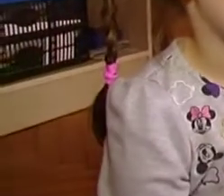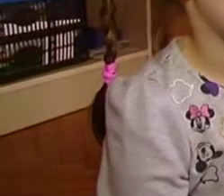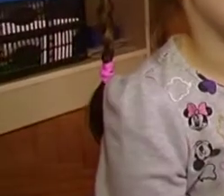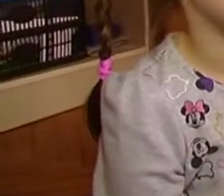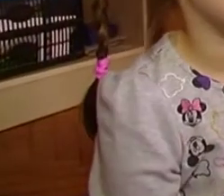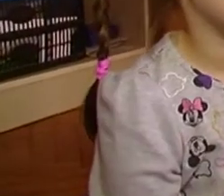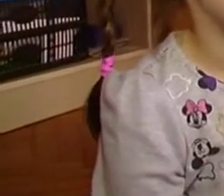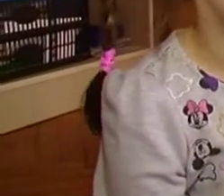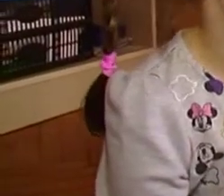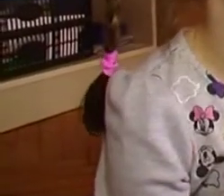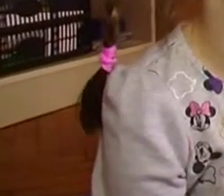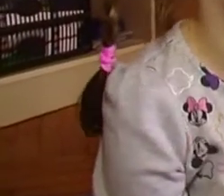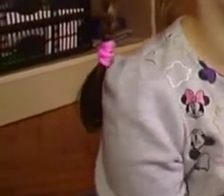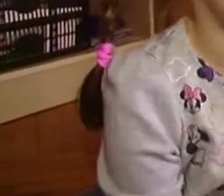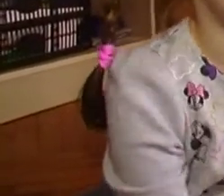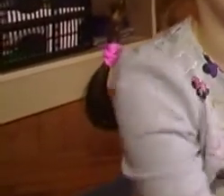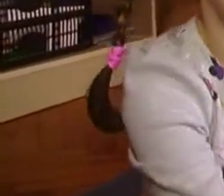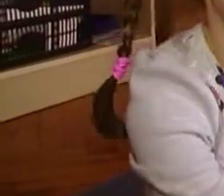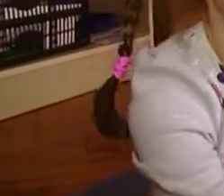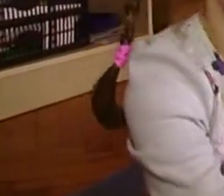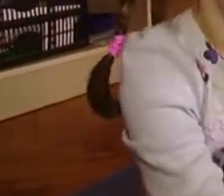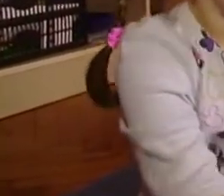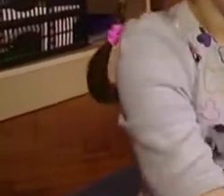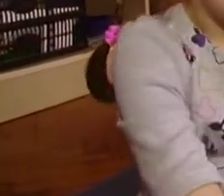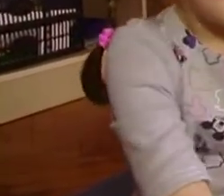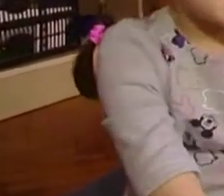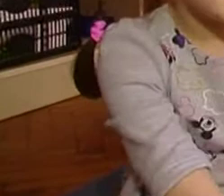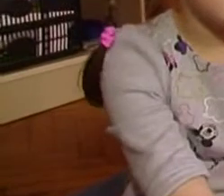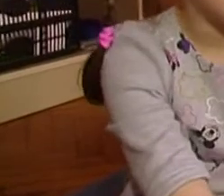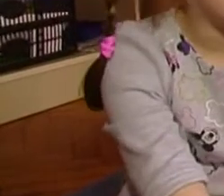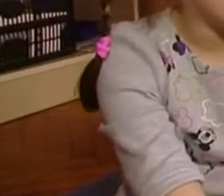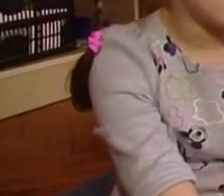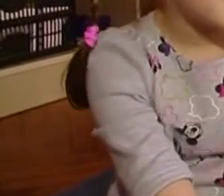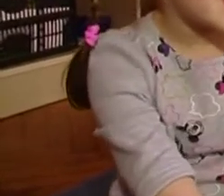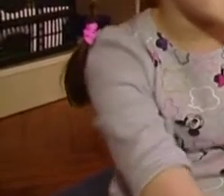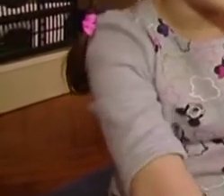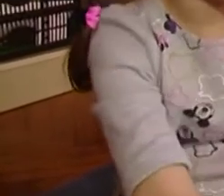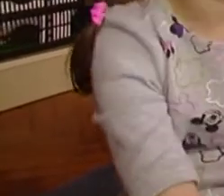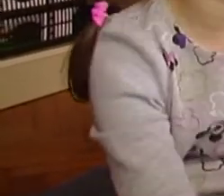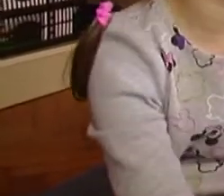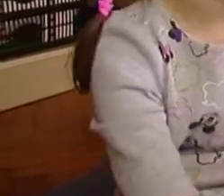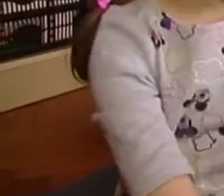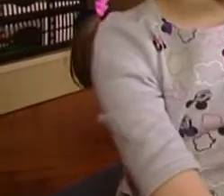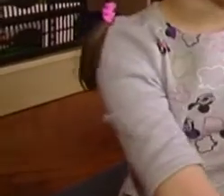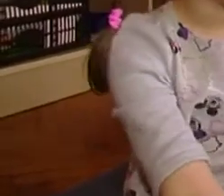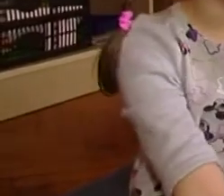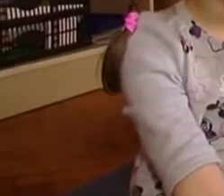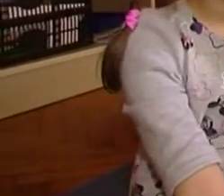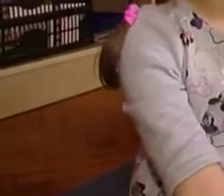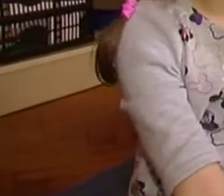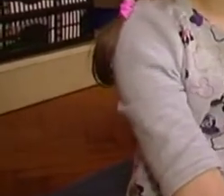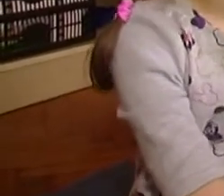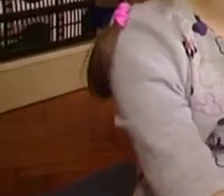u vrtiću? Volim se igrati. I bojiti, crtati, bojati